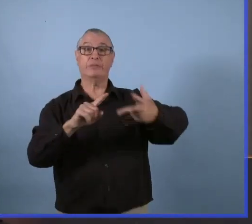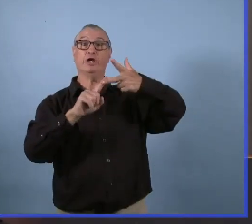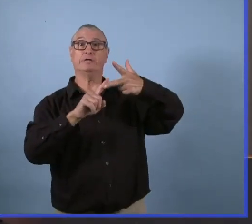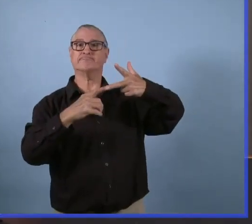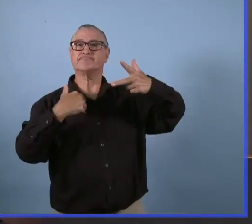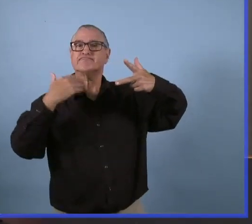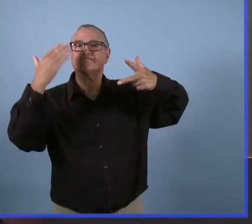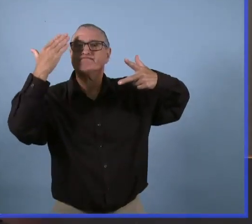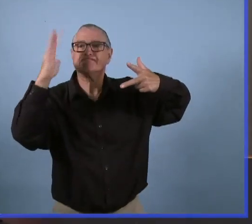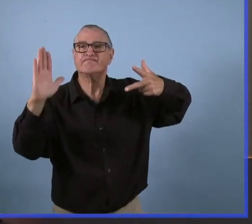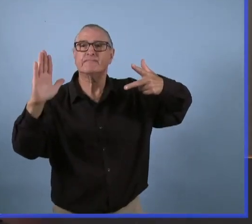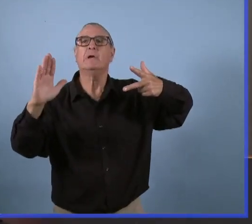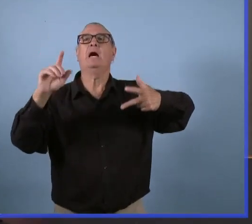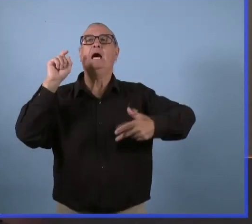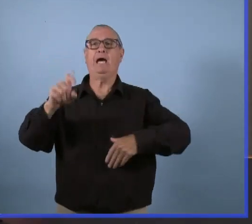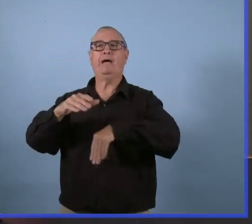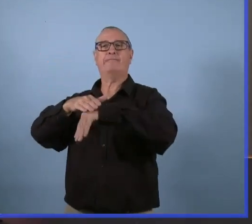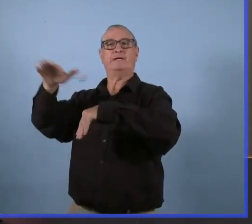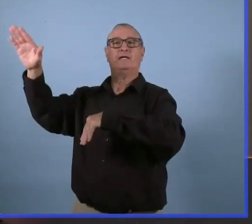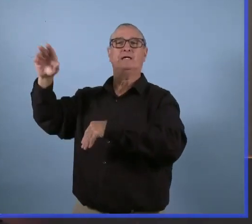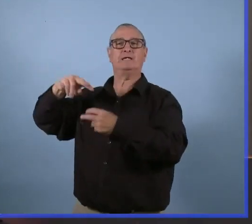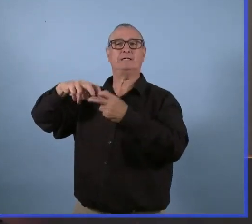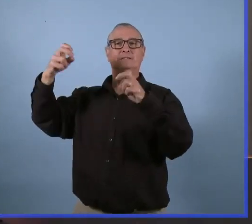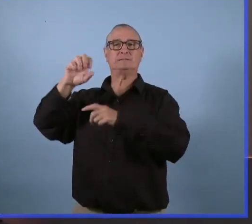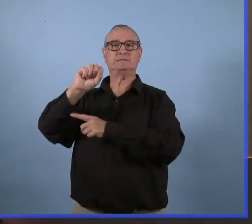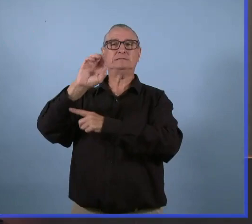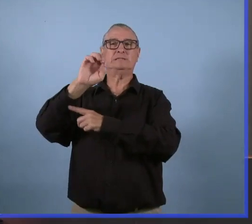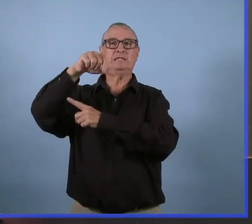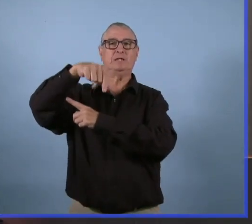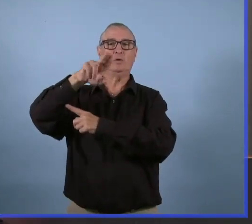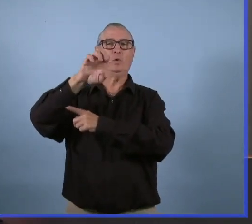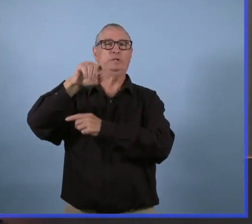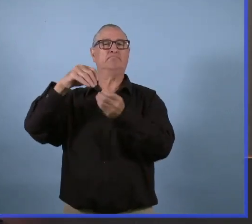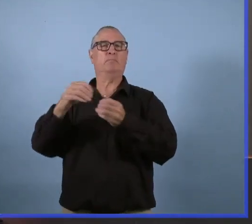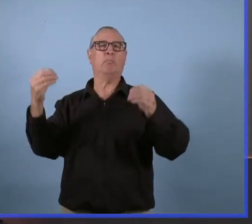répond au variant inquiétant, envoie ça au séquençage.